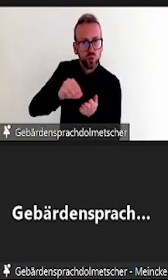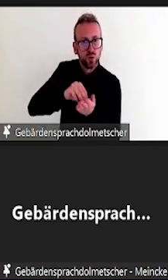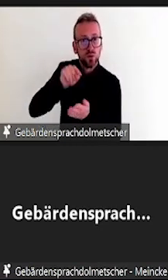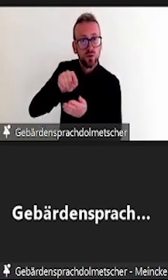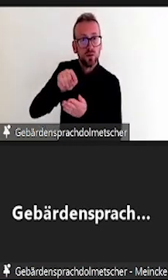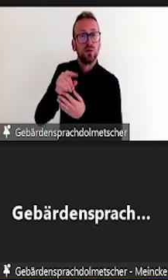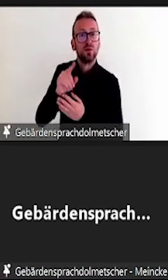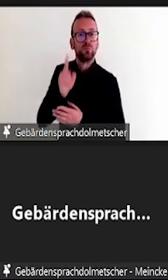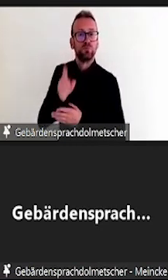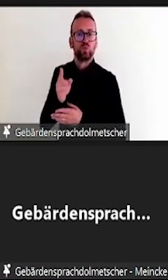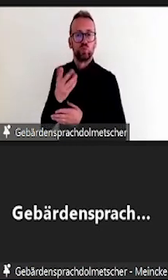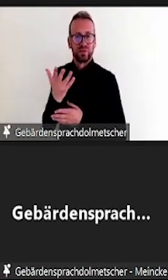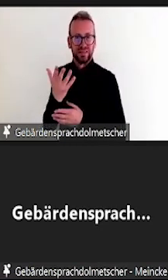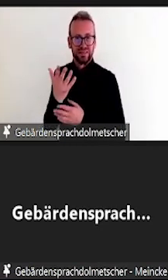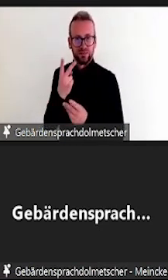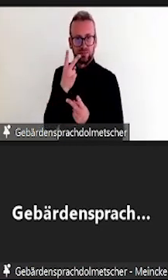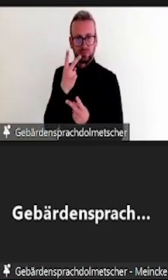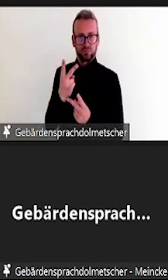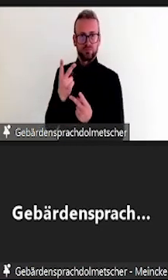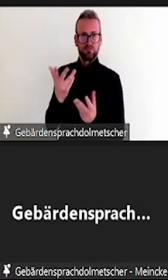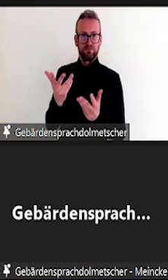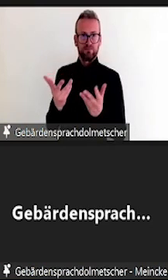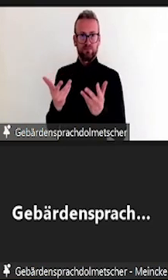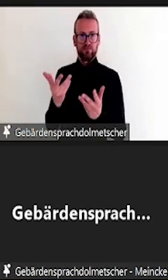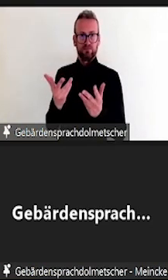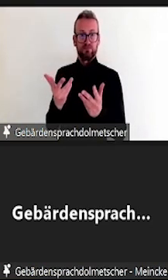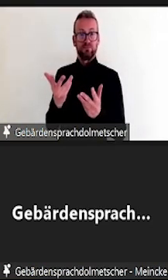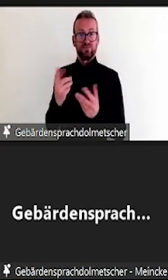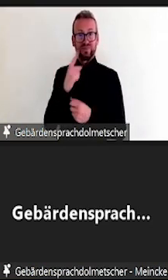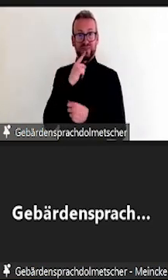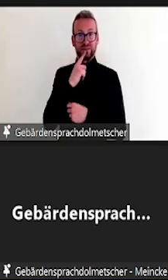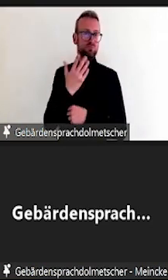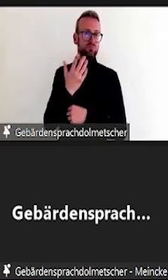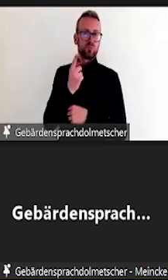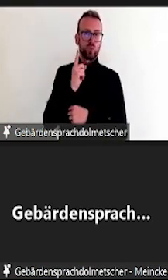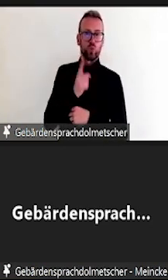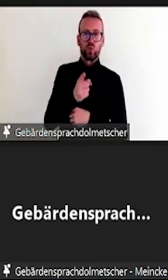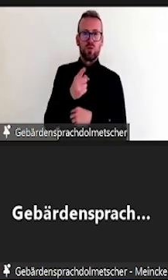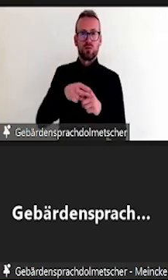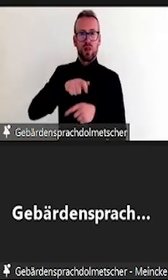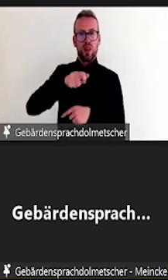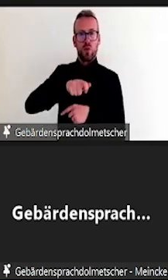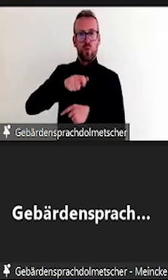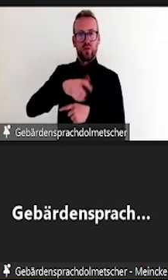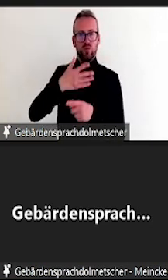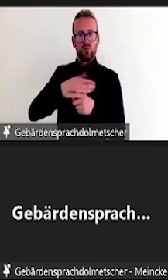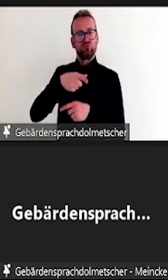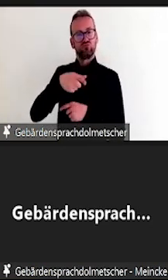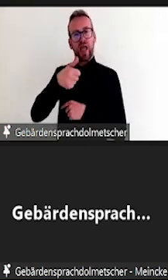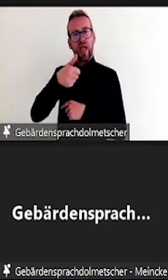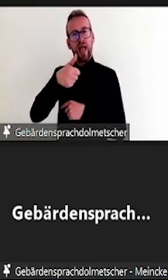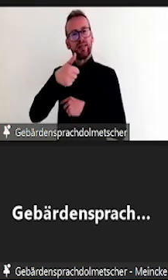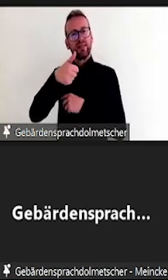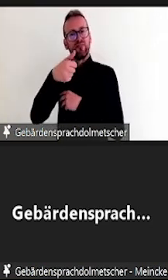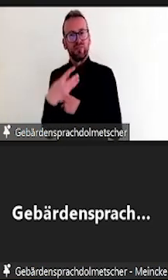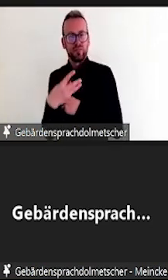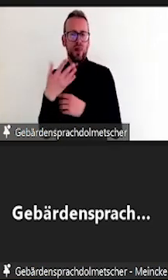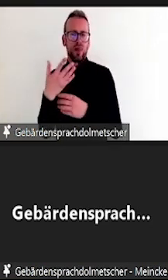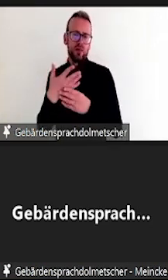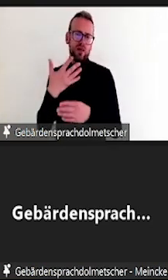anderes Format oder zum Beispiel auch eine Änderung der Sozialform, in dem zum Beispiel eine mündliche